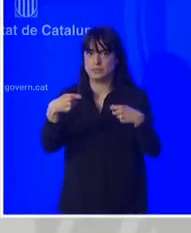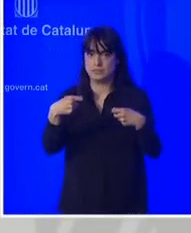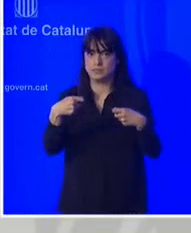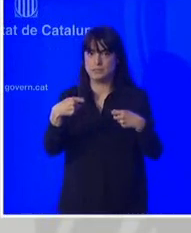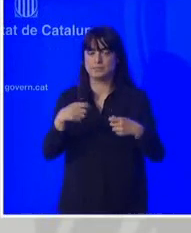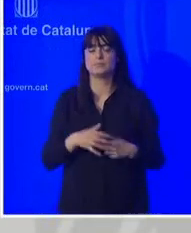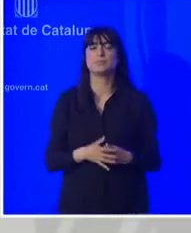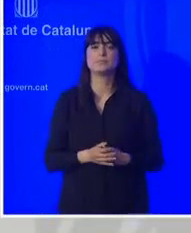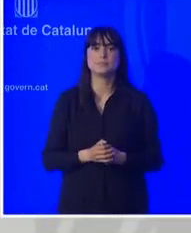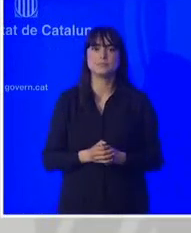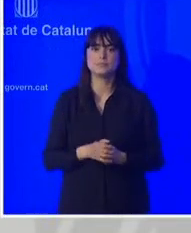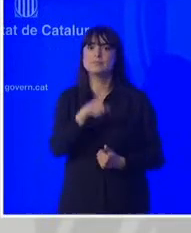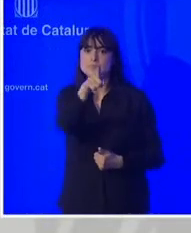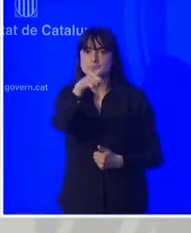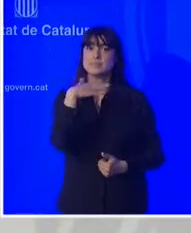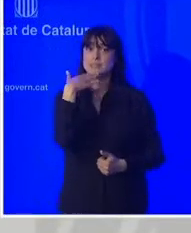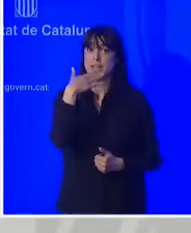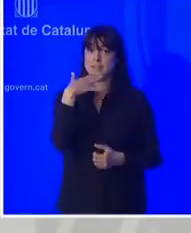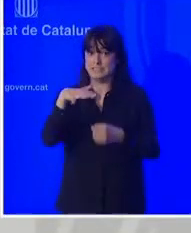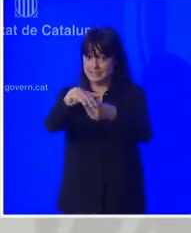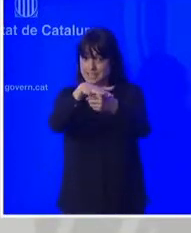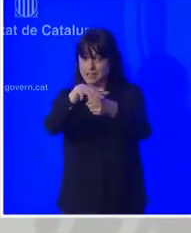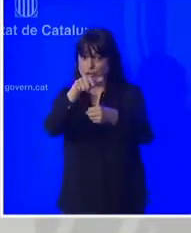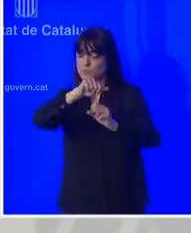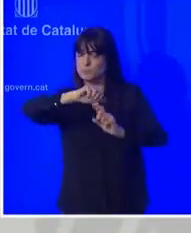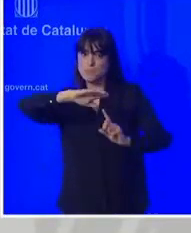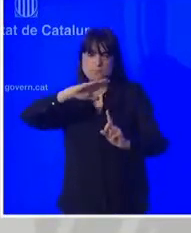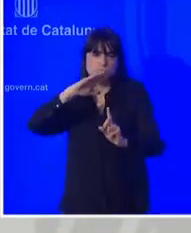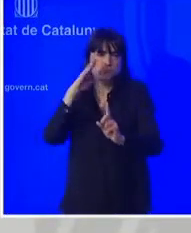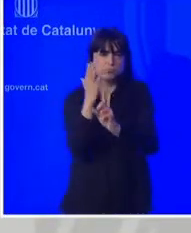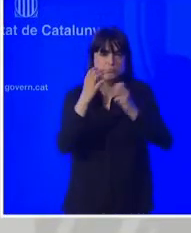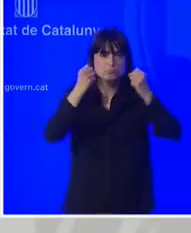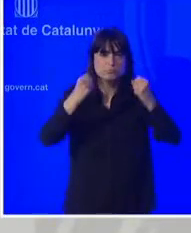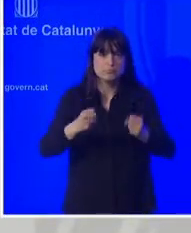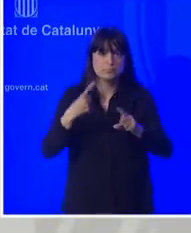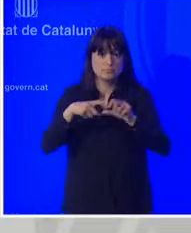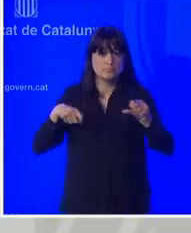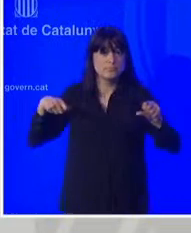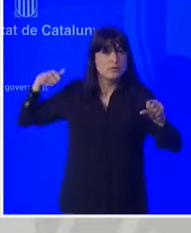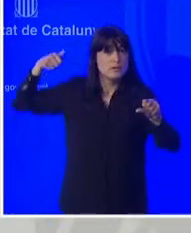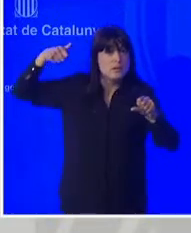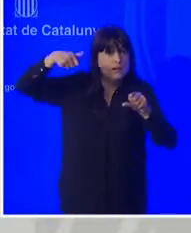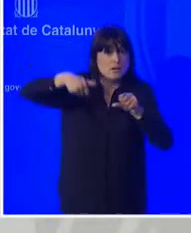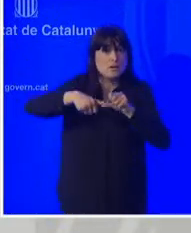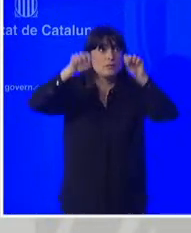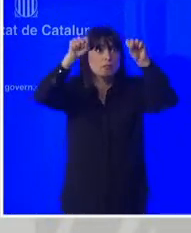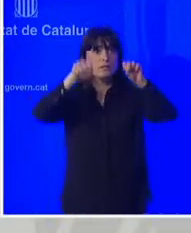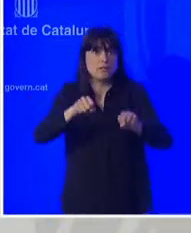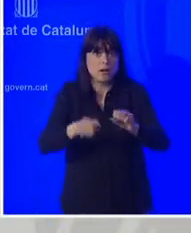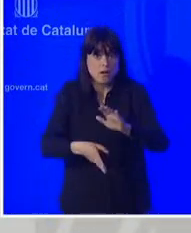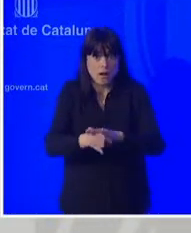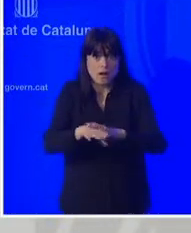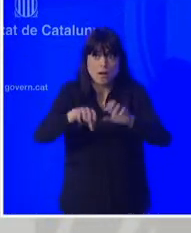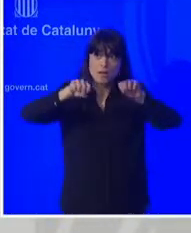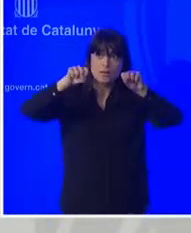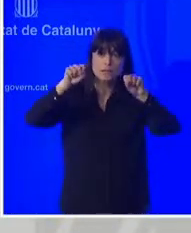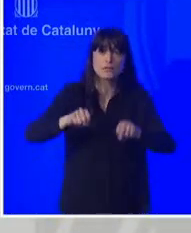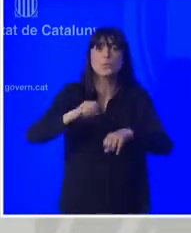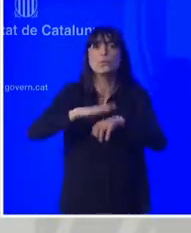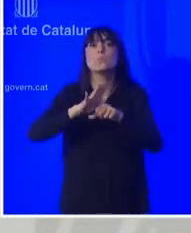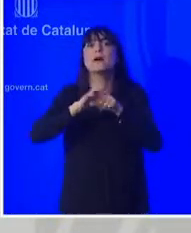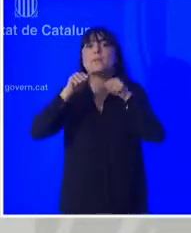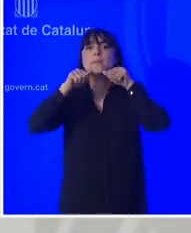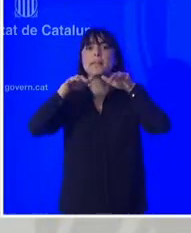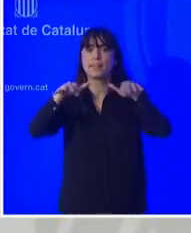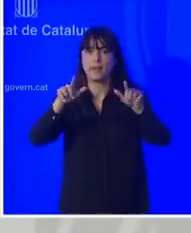comercials. Com saben, aquest sector està encara tancat a causa d'aquesta pandèmia que estem vivint de la Covid-19